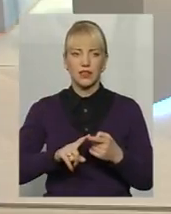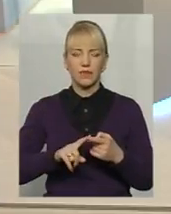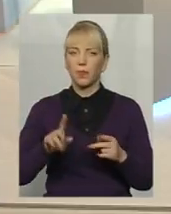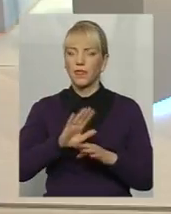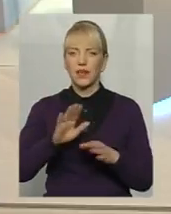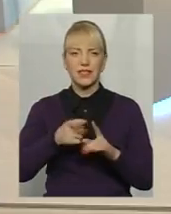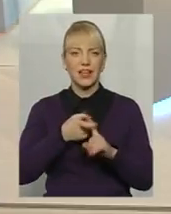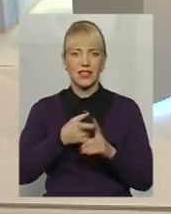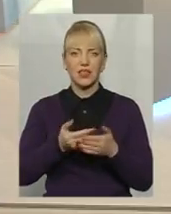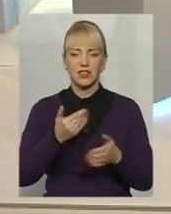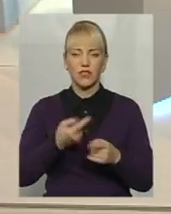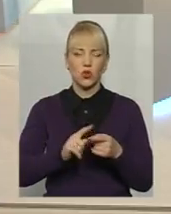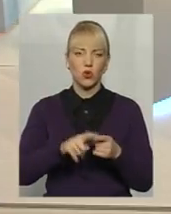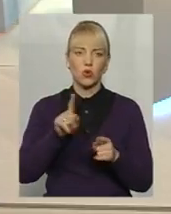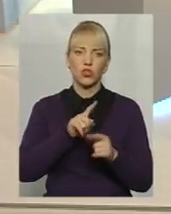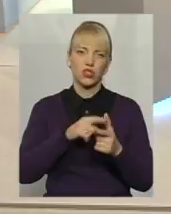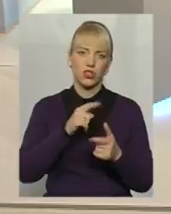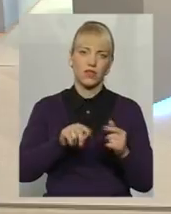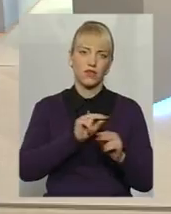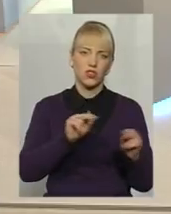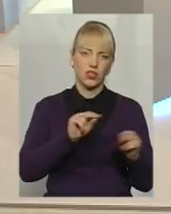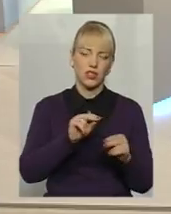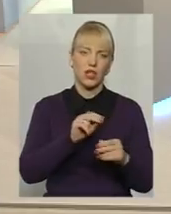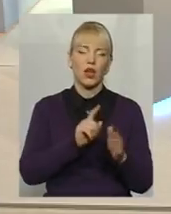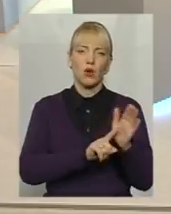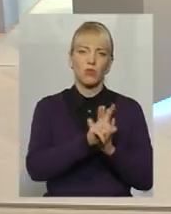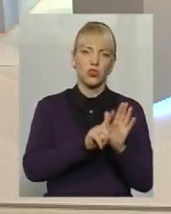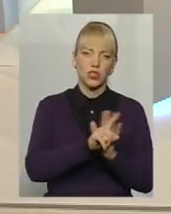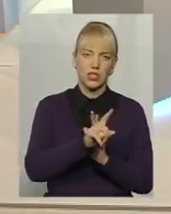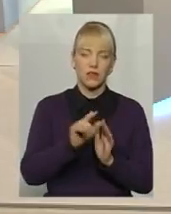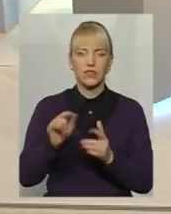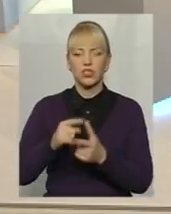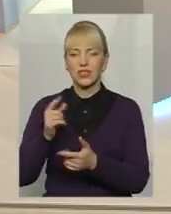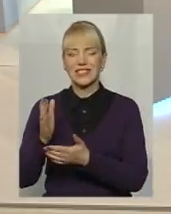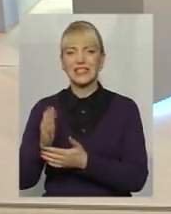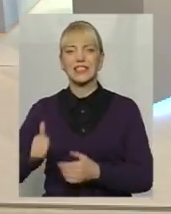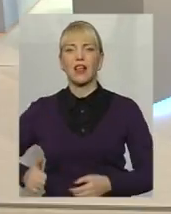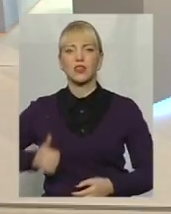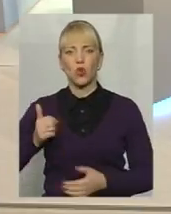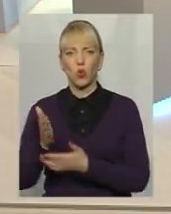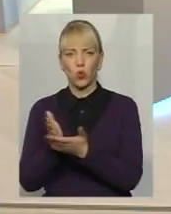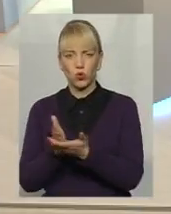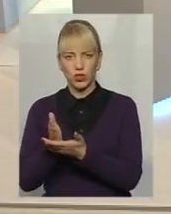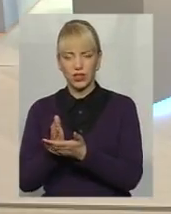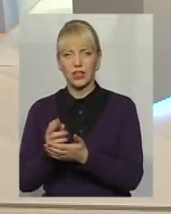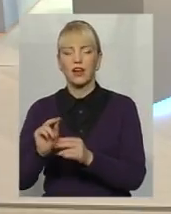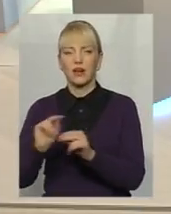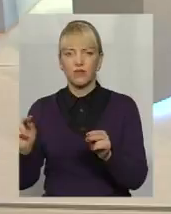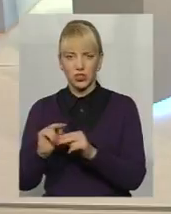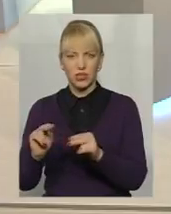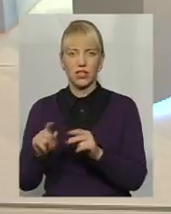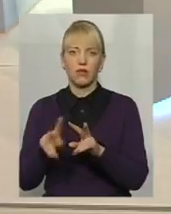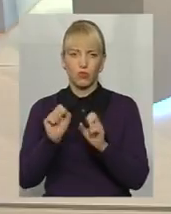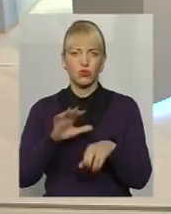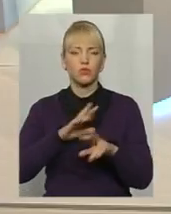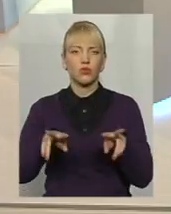початківий, чи то вчитель заслужений, десь приблизно отримуватимуть однаково 3,200? Такий ризик є. Такий прогноз